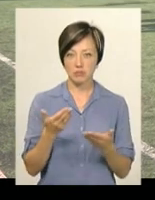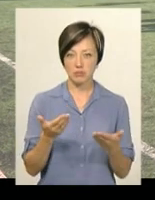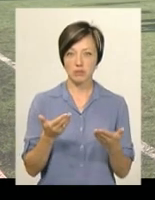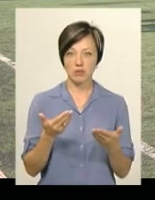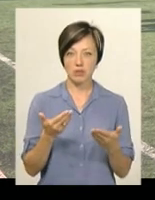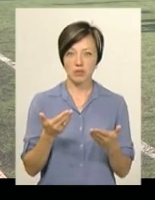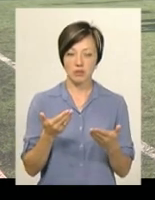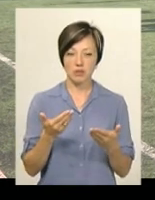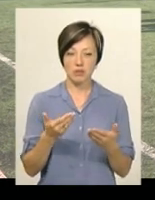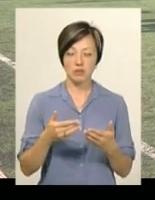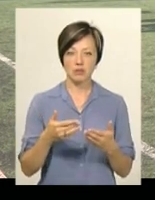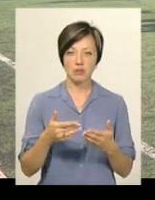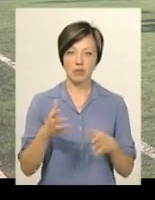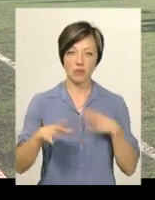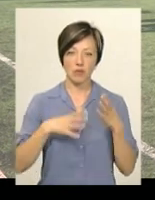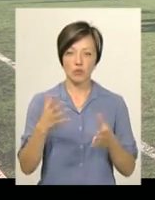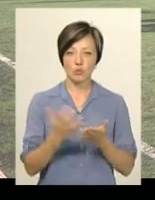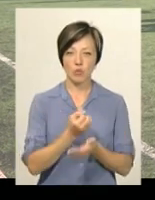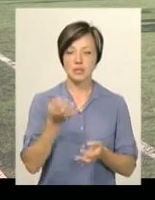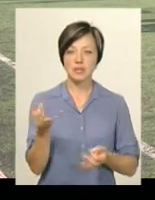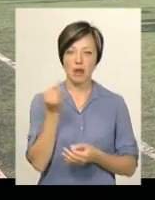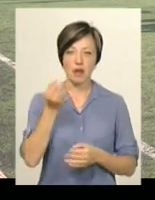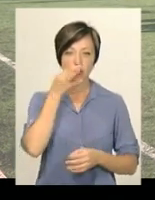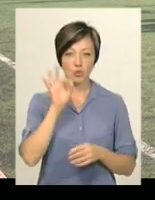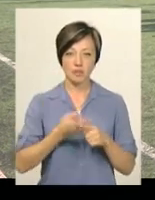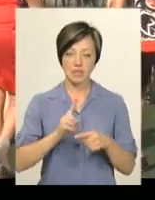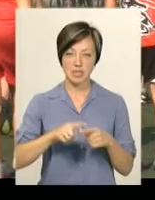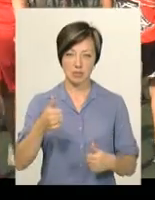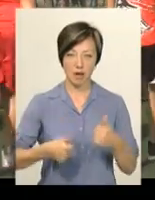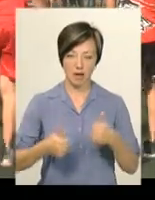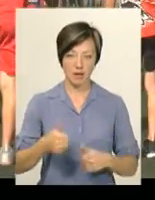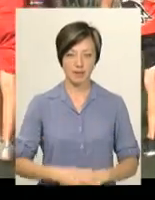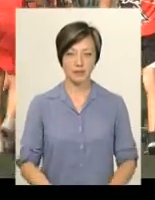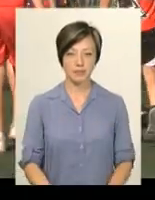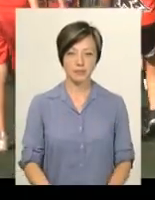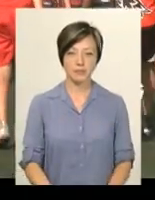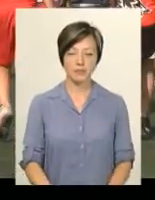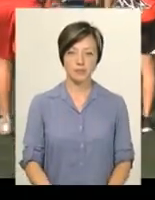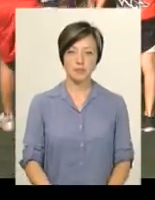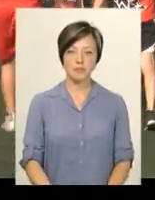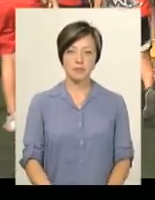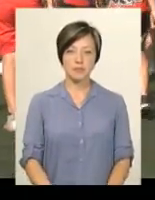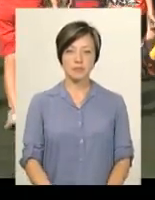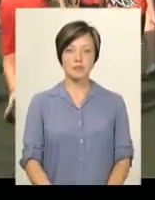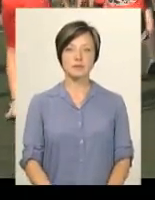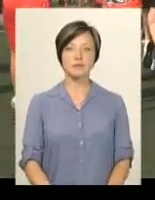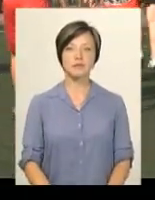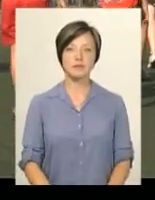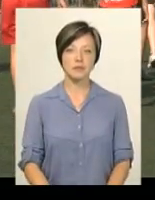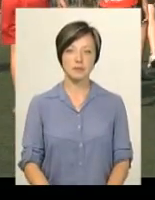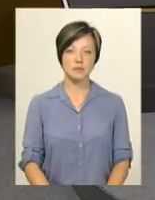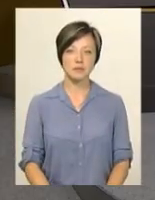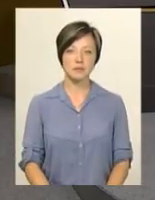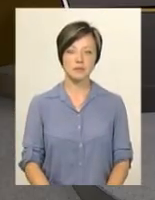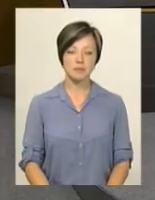здобули досить цікавий досвід в цих змаганнях». Ярослава Антошевський, Іван Мовчан. Новини Поділя. Центр.